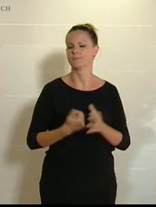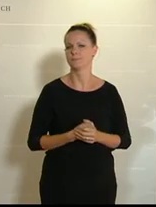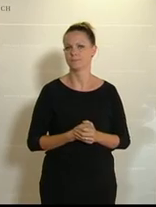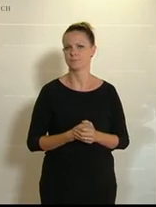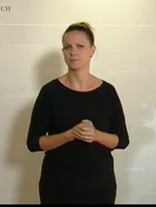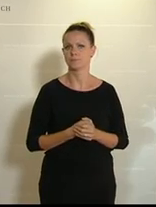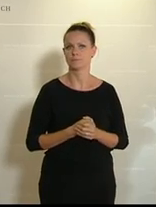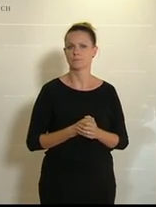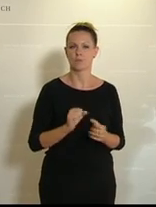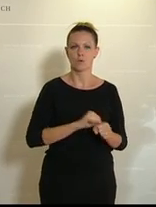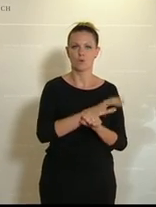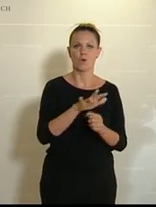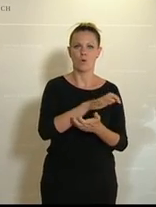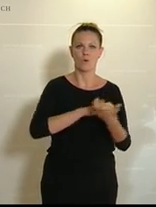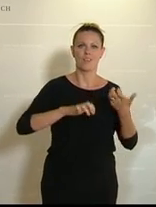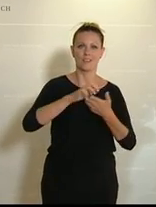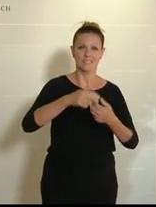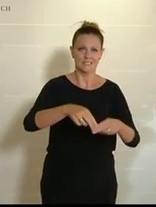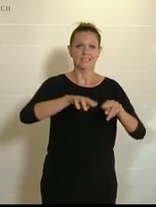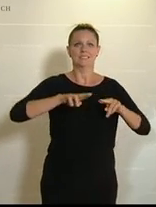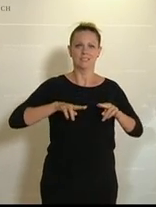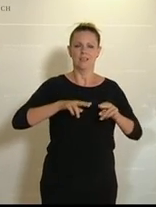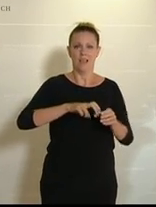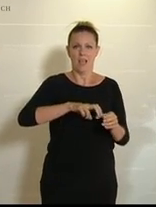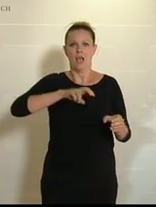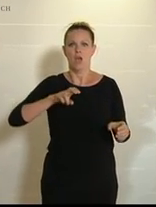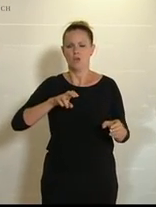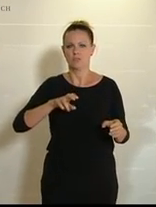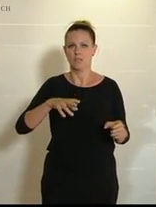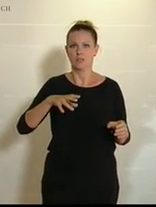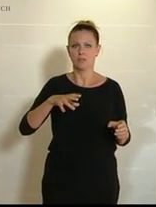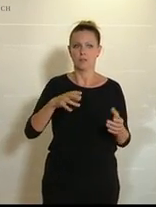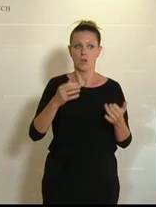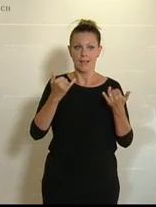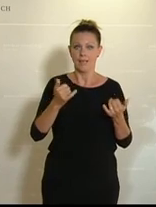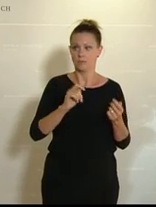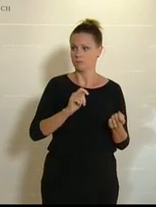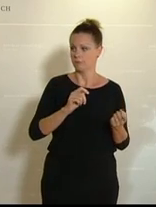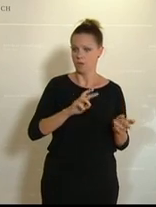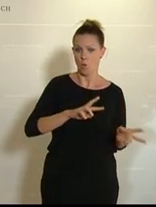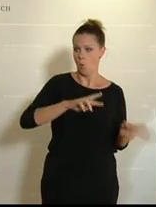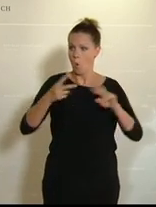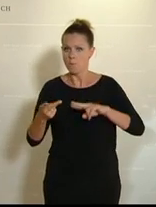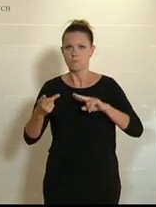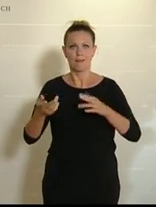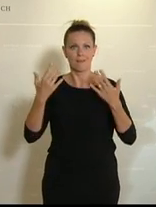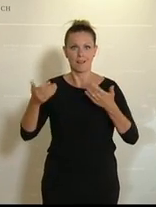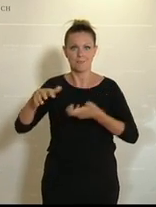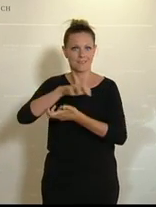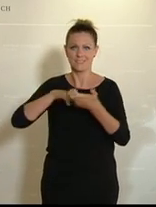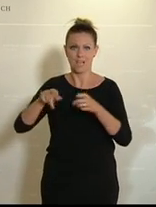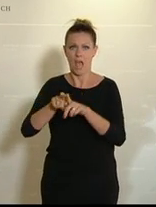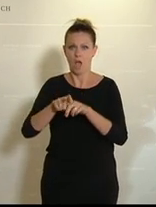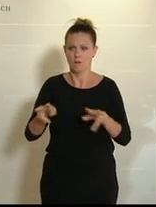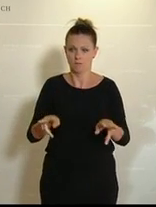der Corona-Krise, aber auch nicht hinein in die Klimakrise, sondern auch heraus aus dieser.